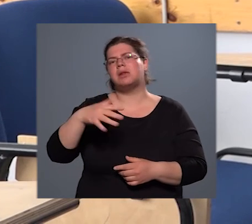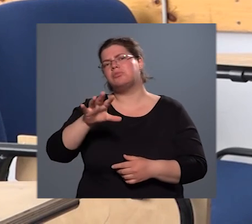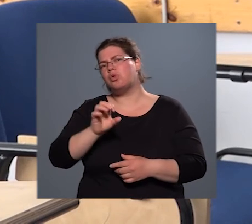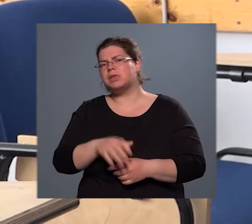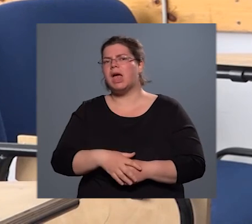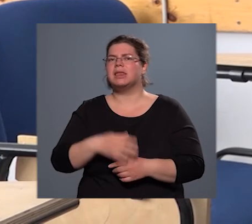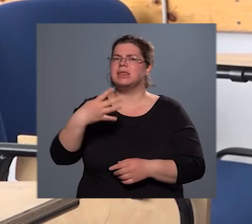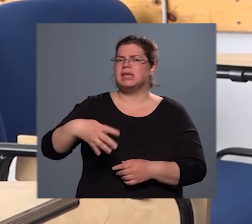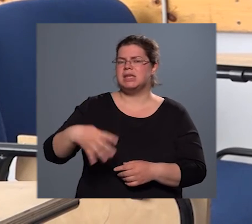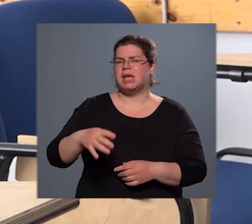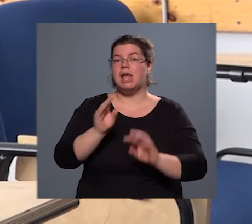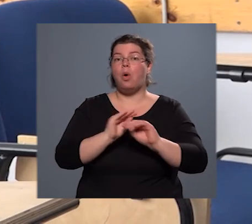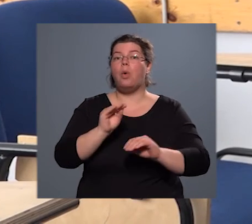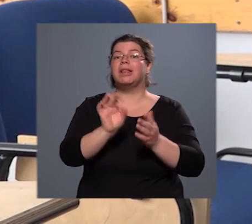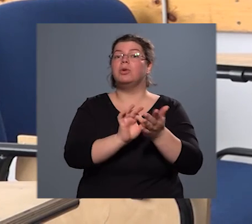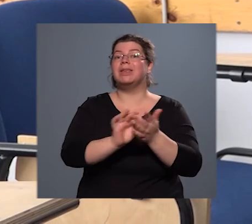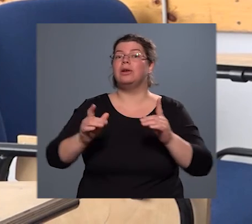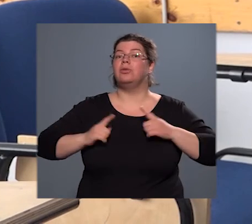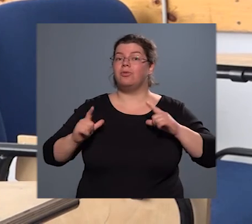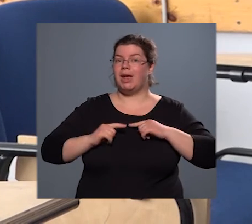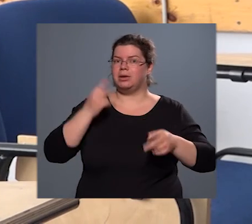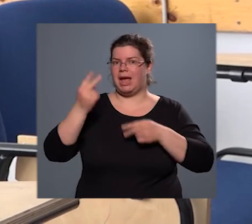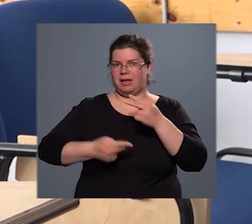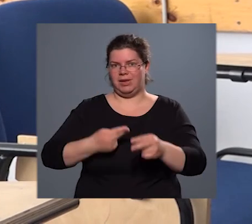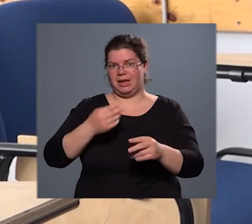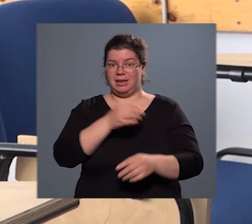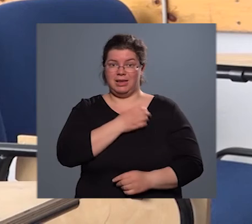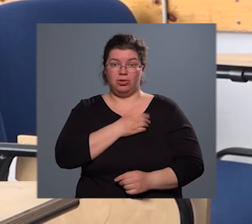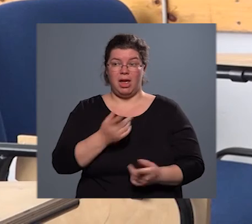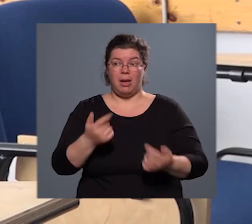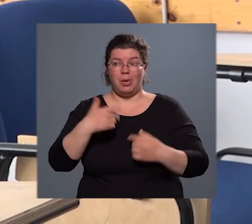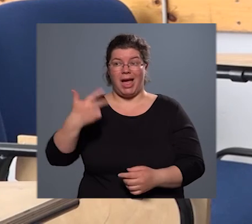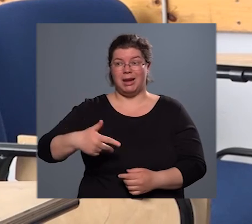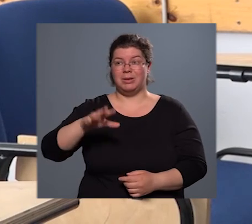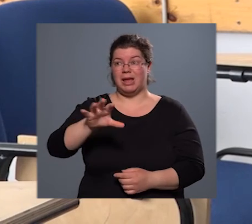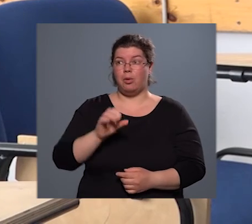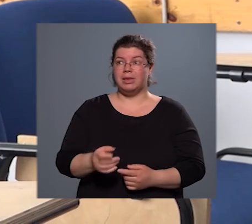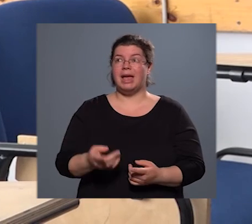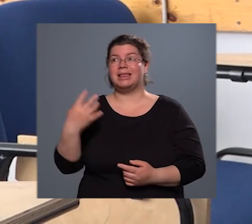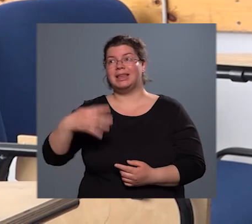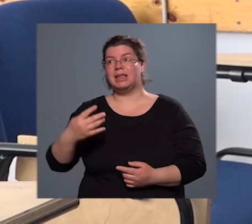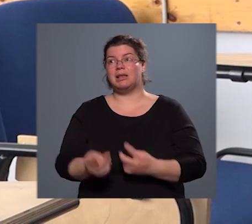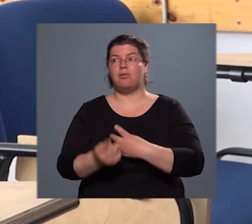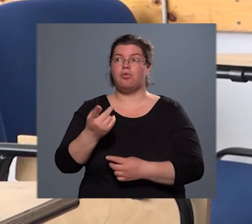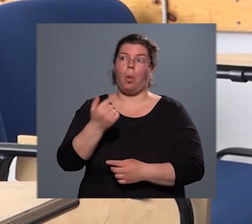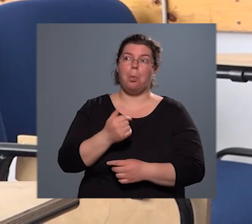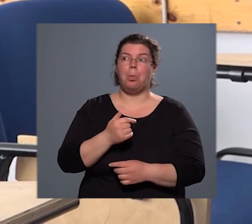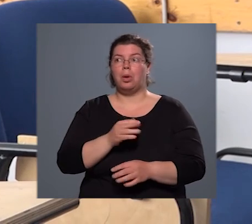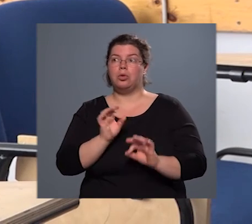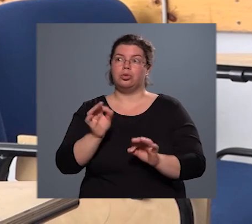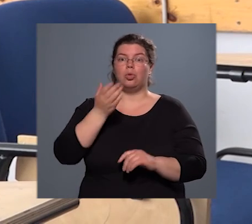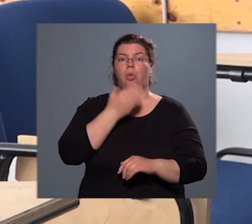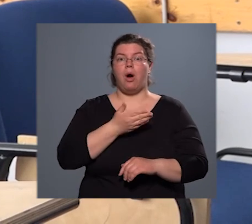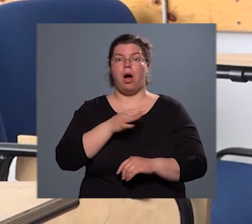oktató jelölt vár arra, hogy elvégez az iskolát. Most ebből a 3500-4000 főből jó, ha